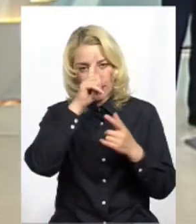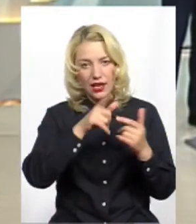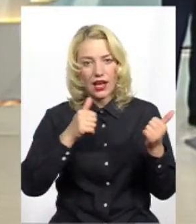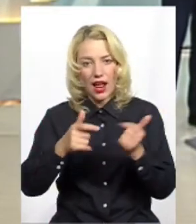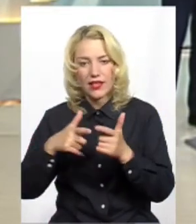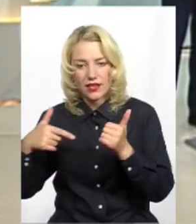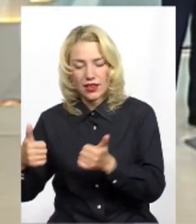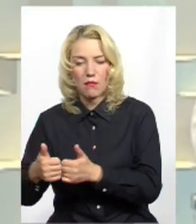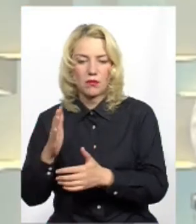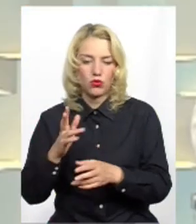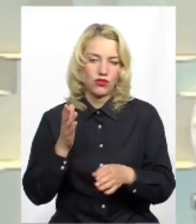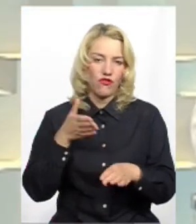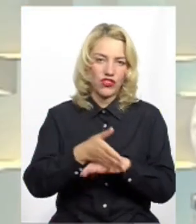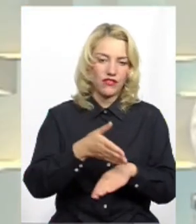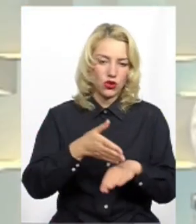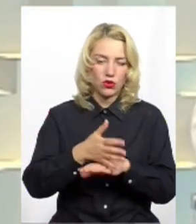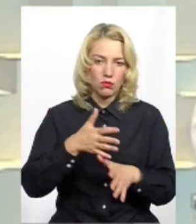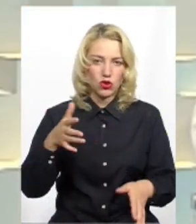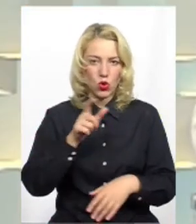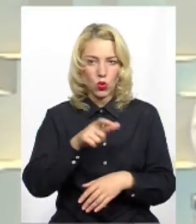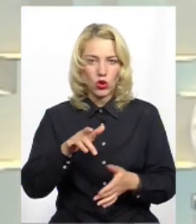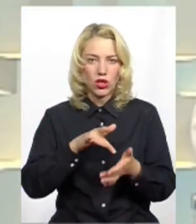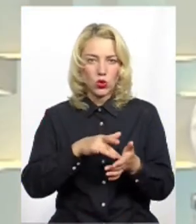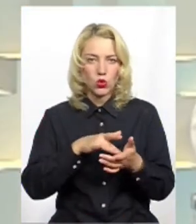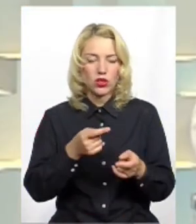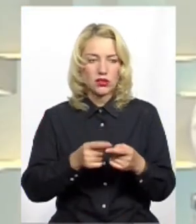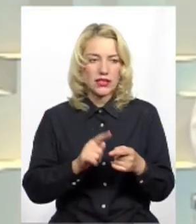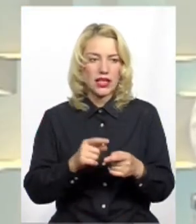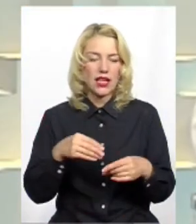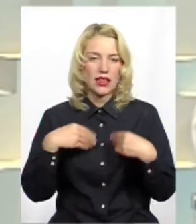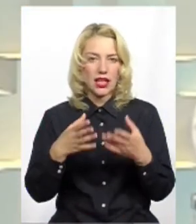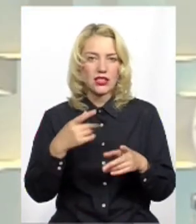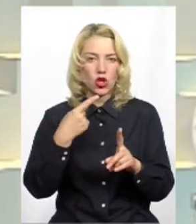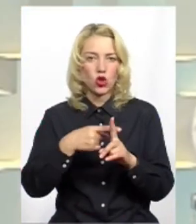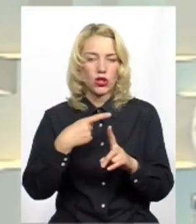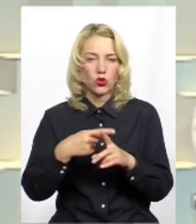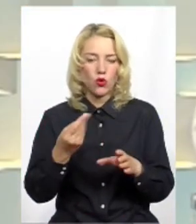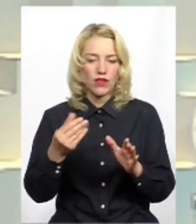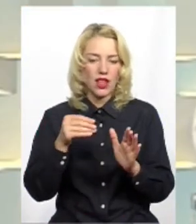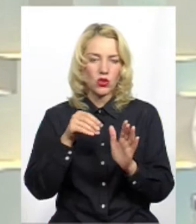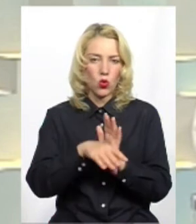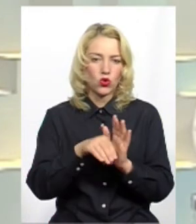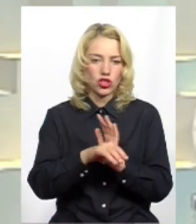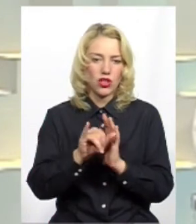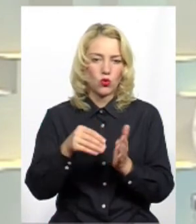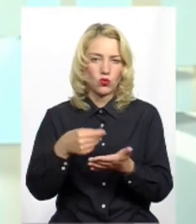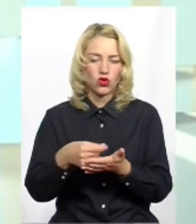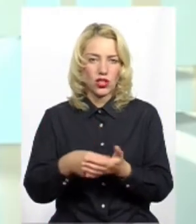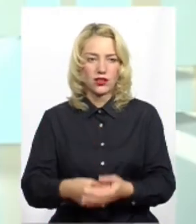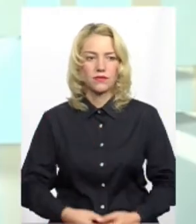відвідування людей, туризм, це теж, якби, принесе додаткові надходження до бюджету міста.